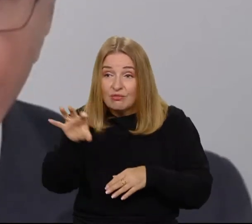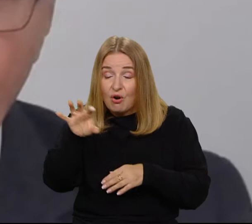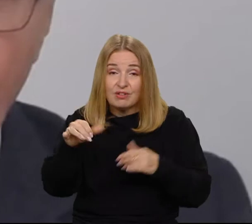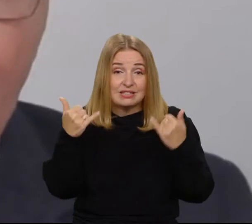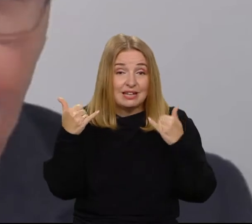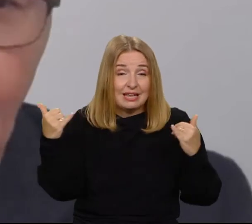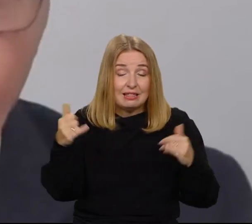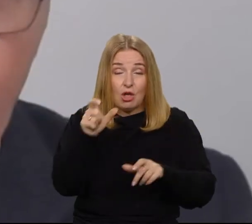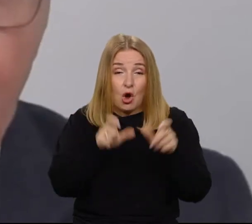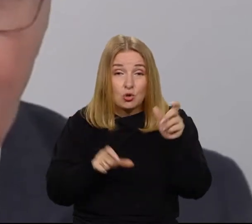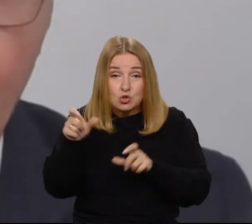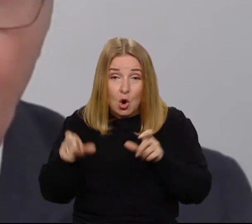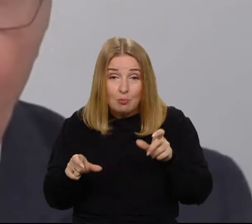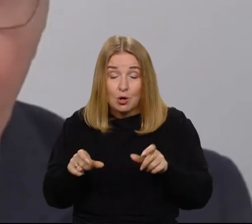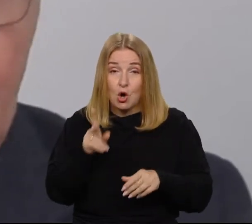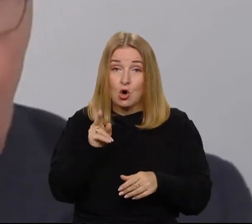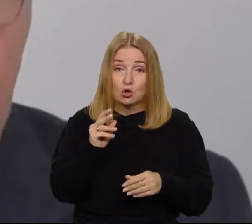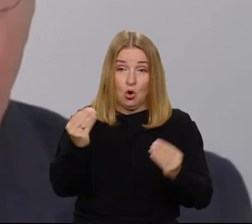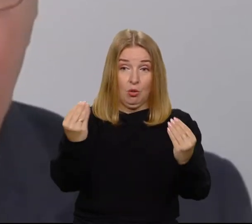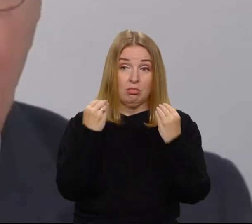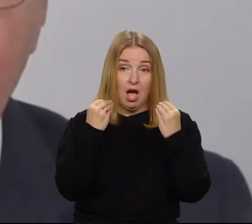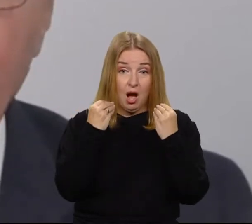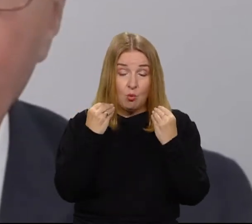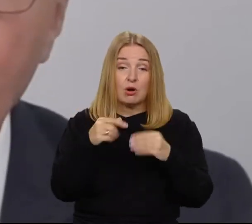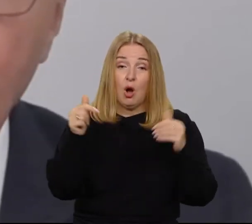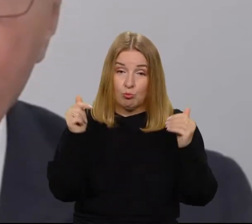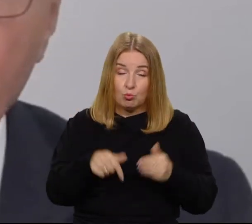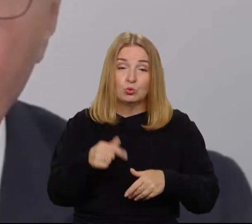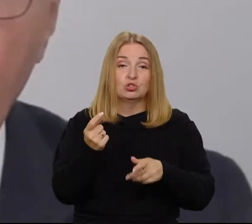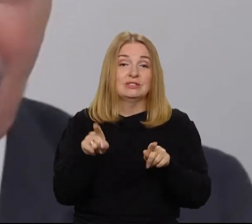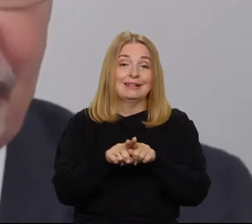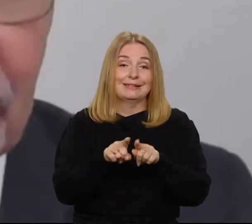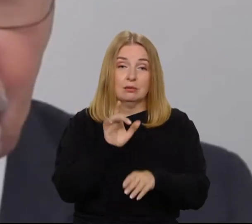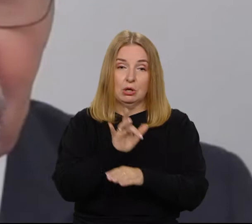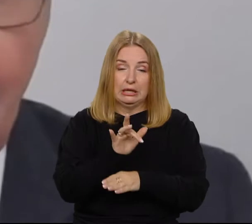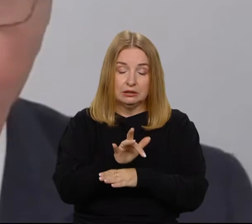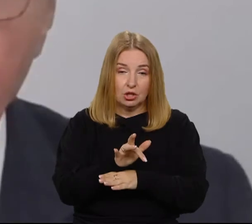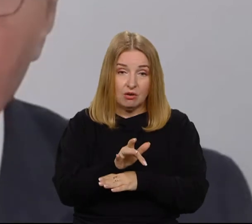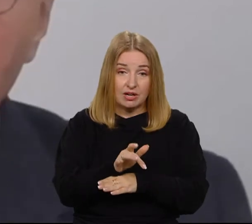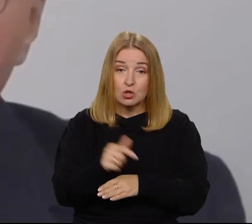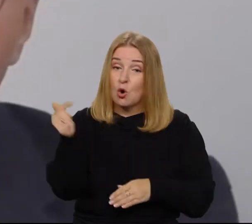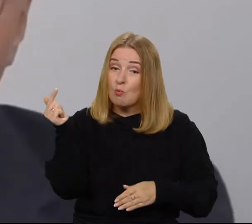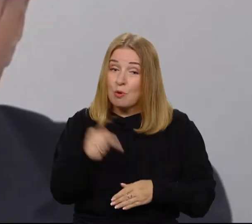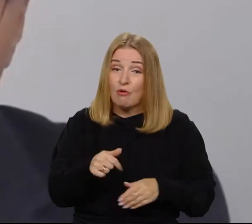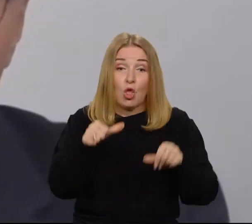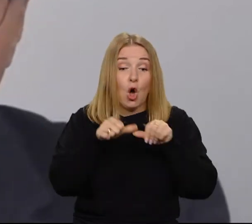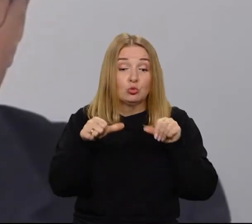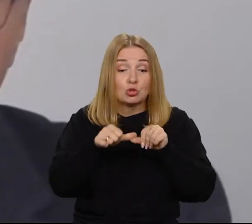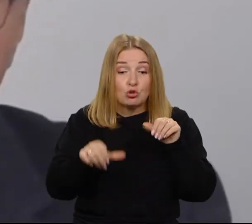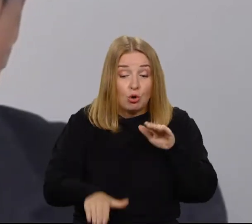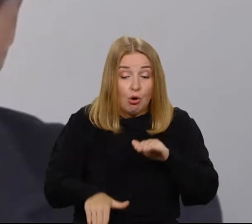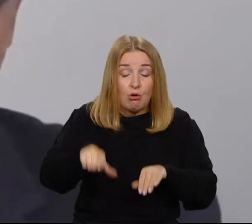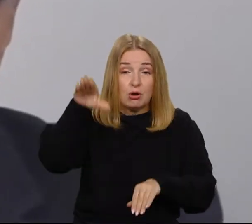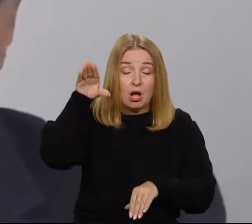przekazuje. Tego uczymy na studiach. Chciałbym, żebyśmy tego także uczyli w szkołach, a nawet już w przedszkolu, żebyśmy